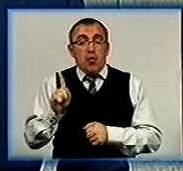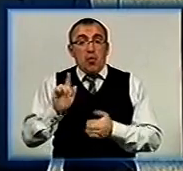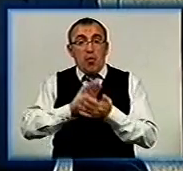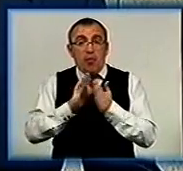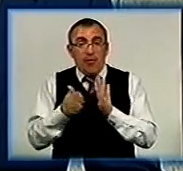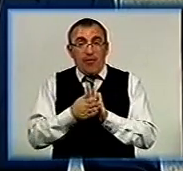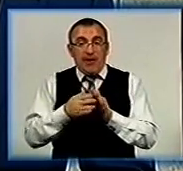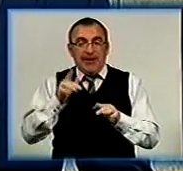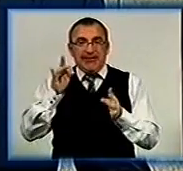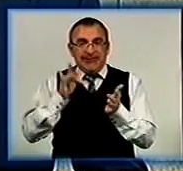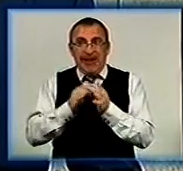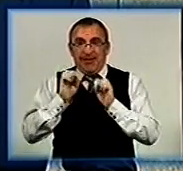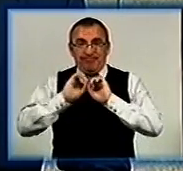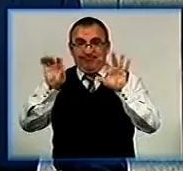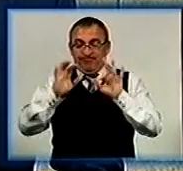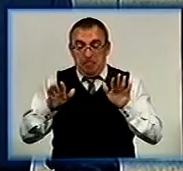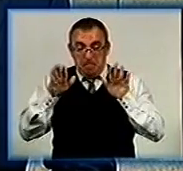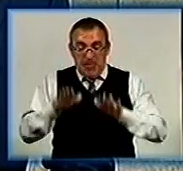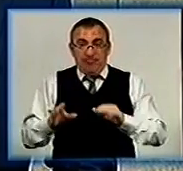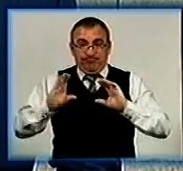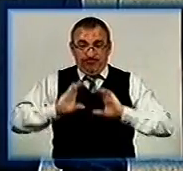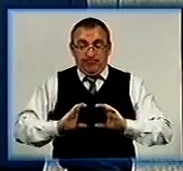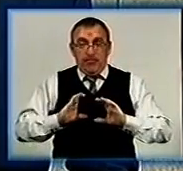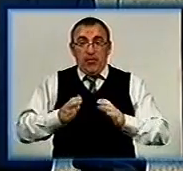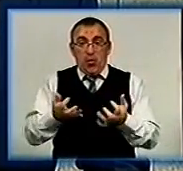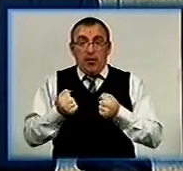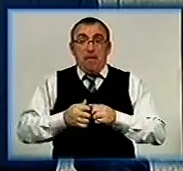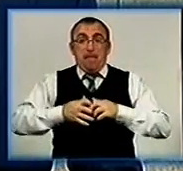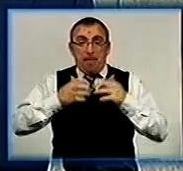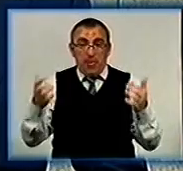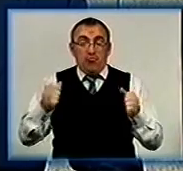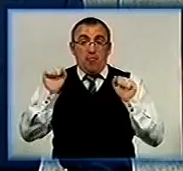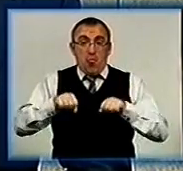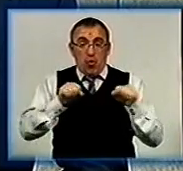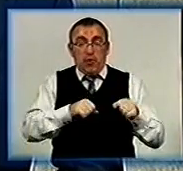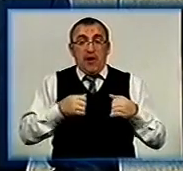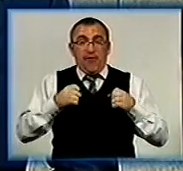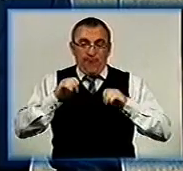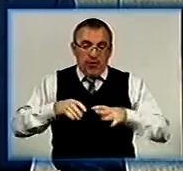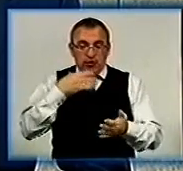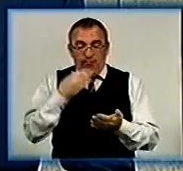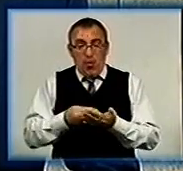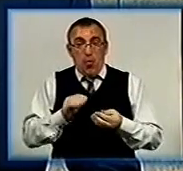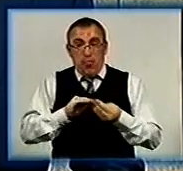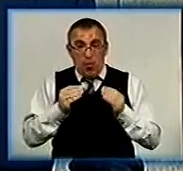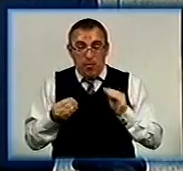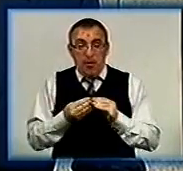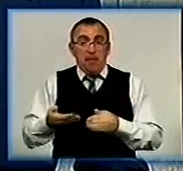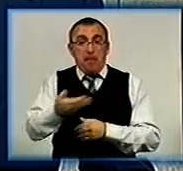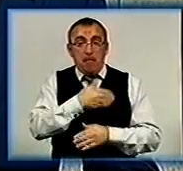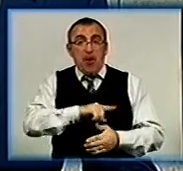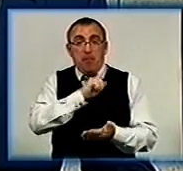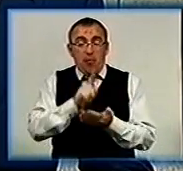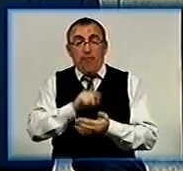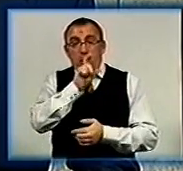умовах децентралізації, в умовах, коли місцеве самоврядування отримує все більше і більше можливостей для вирішення своїх проблем, ми повинні